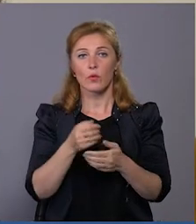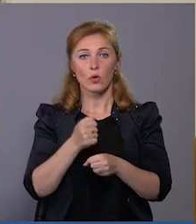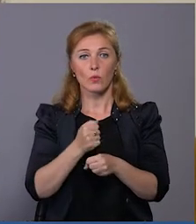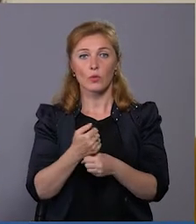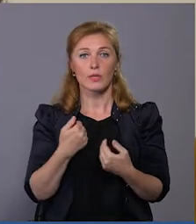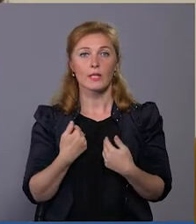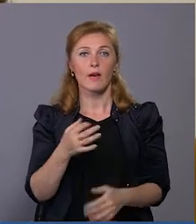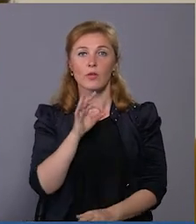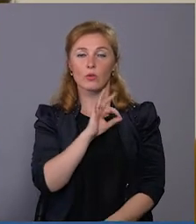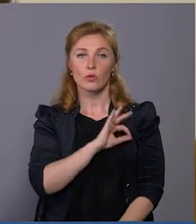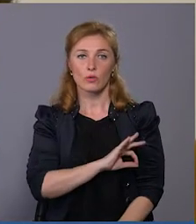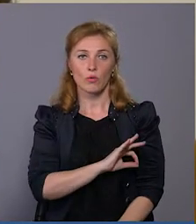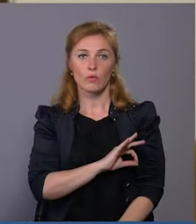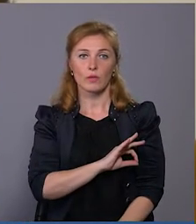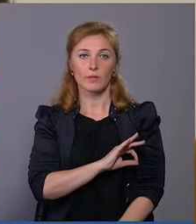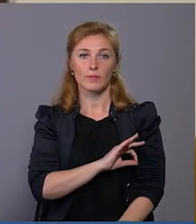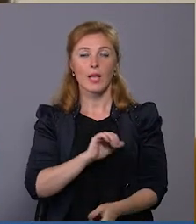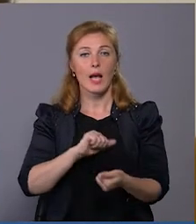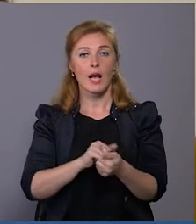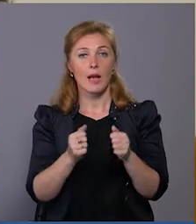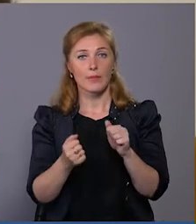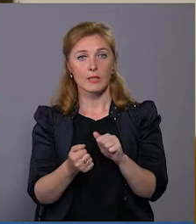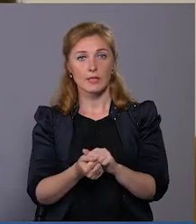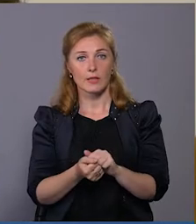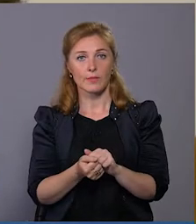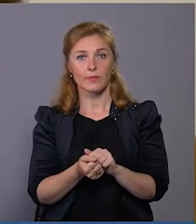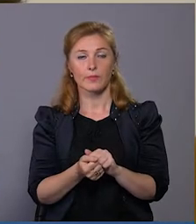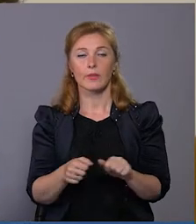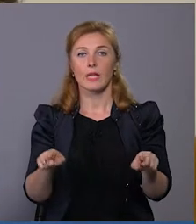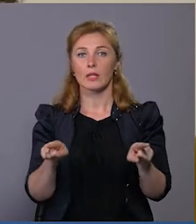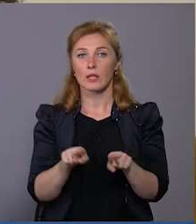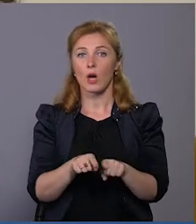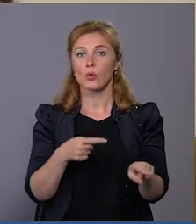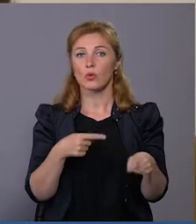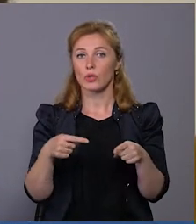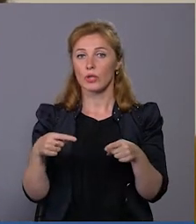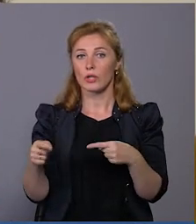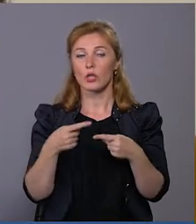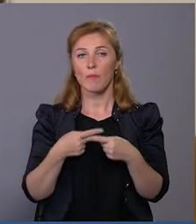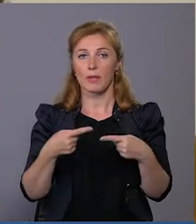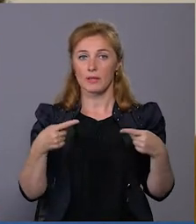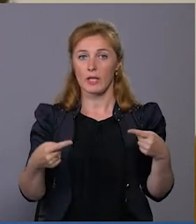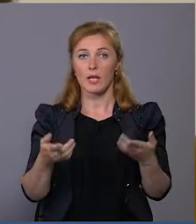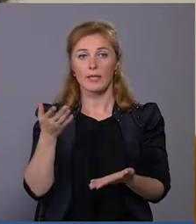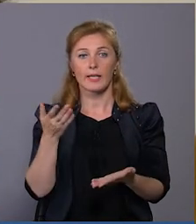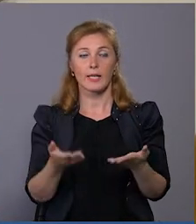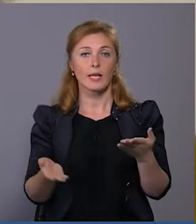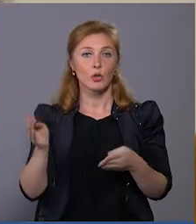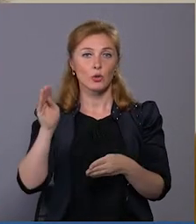використовувала камінці Сваровського, також інші матеріали, які доповнюють